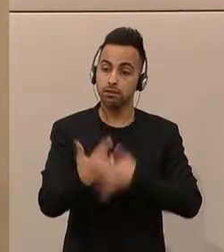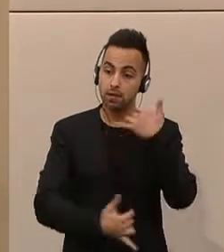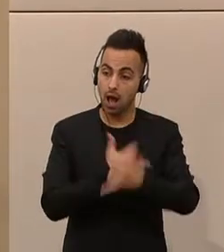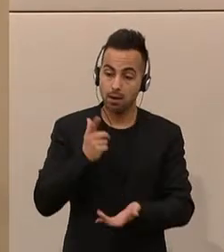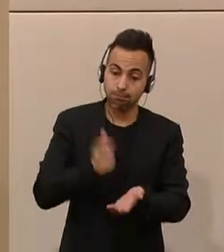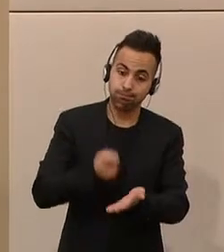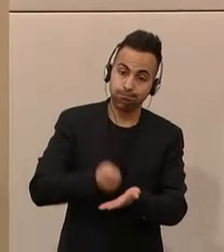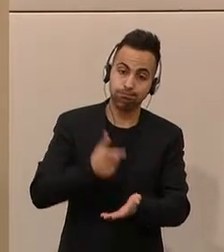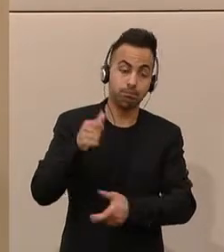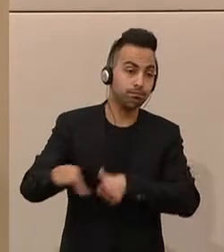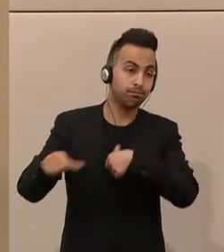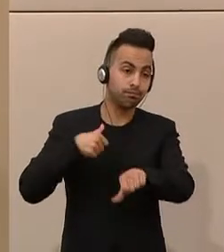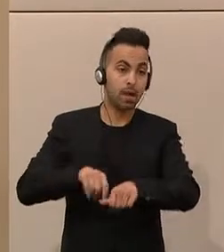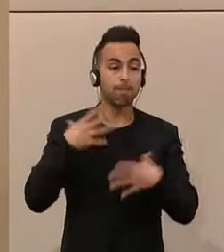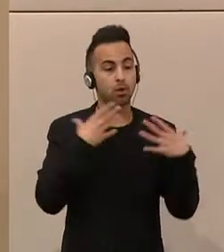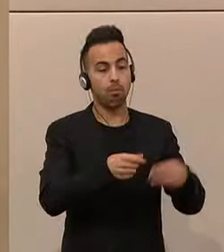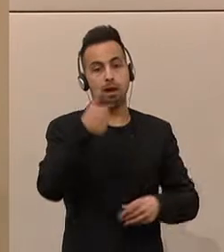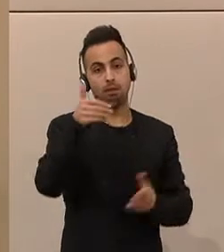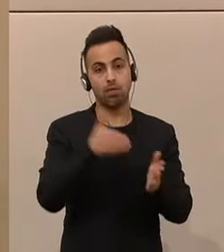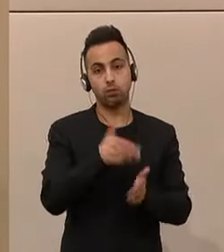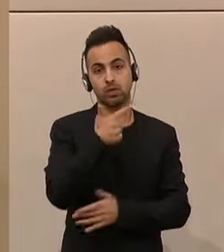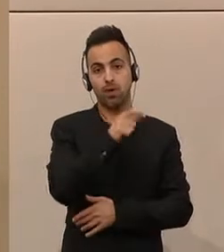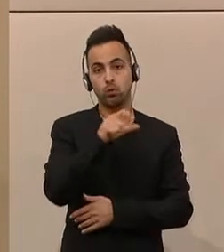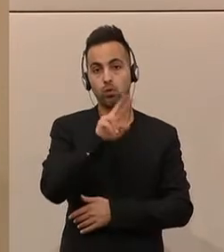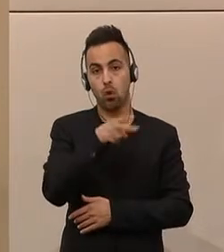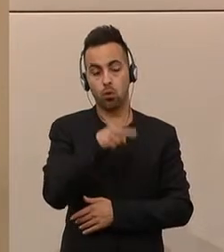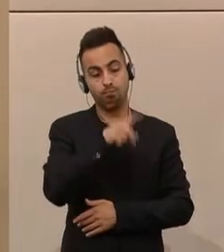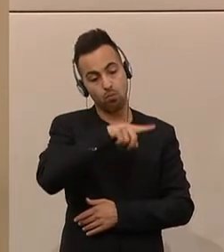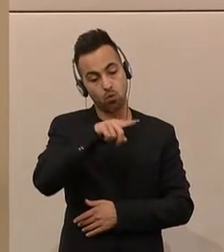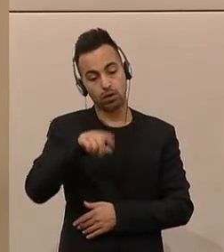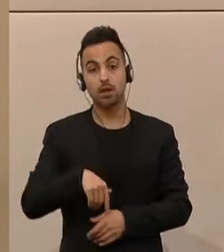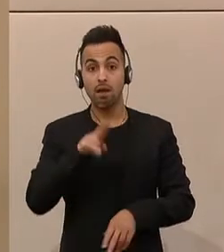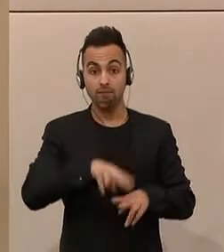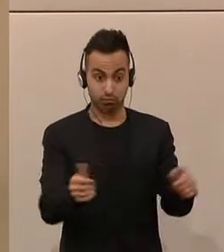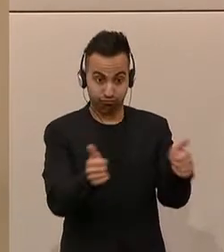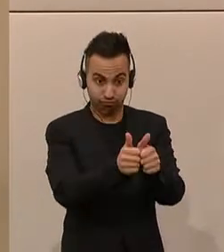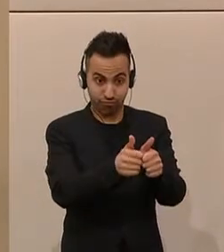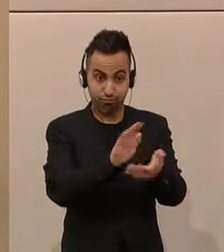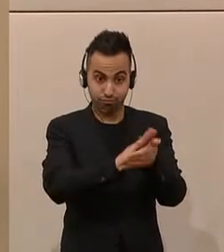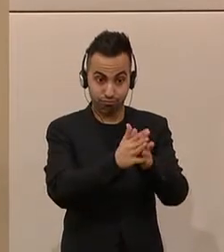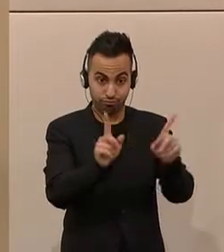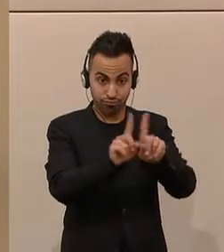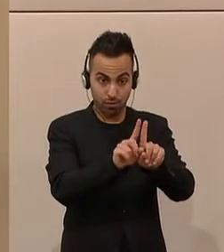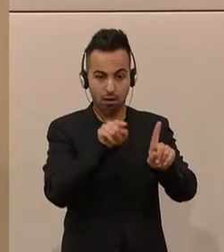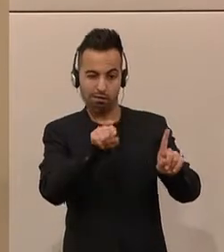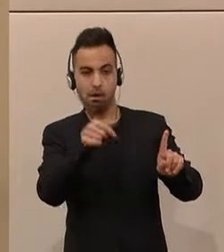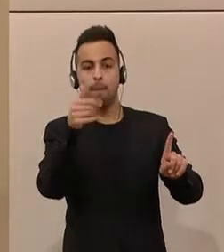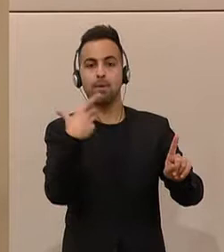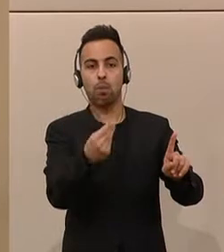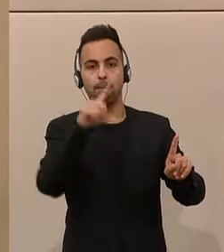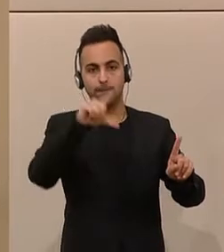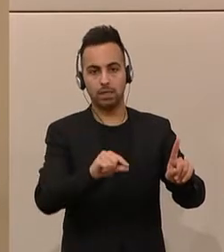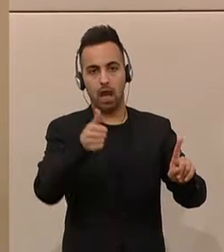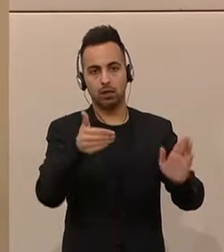Zukunft 1.200 Euro Mindestpension monatlich. Ehepaare mit 40 Beitragsjahren eines Partners mindestens 1